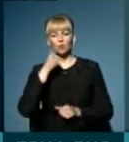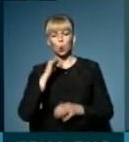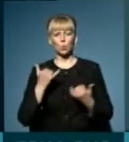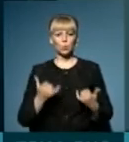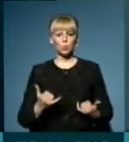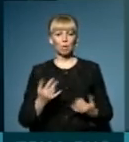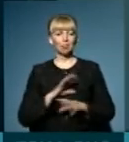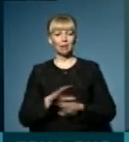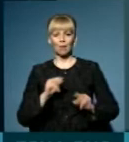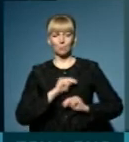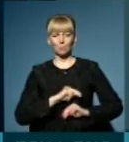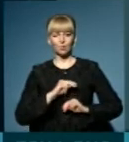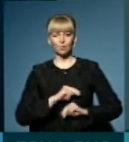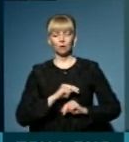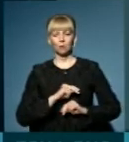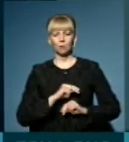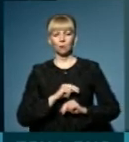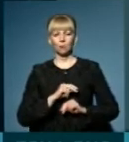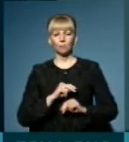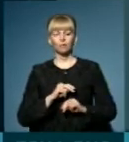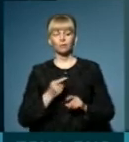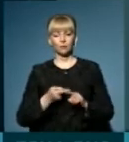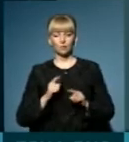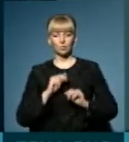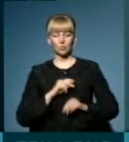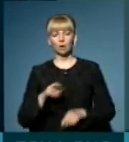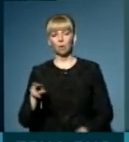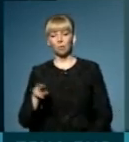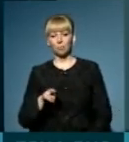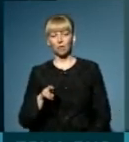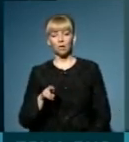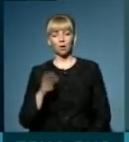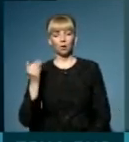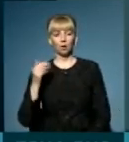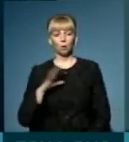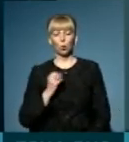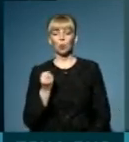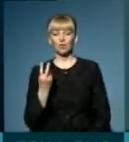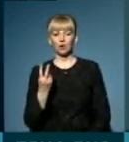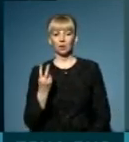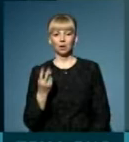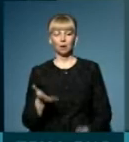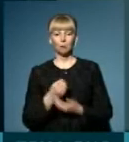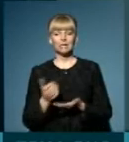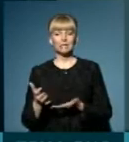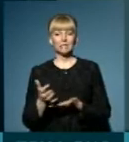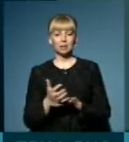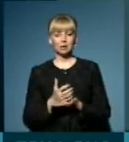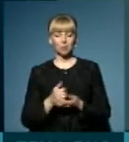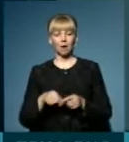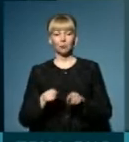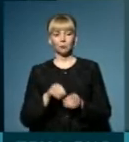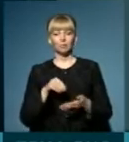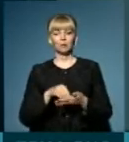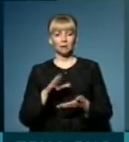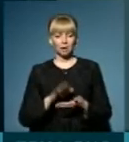сьогодні ми працювали над цим інтенсивно. На п'ятницю минуло, то було 12. Ми збираємо так дані,